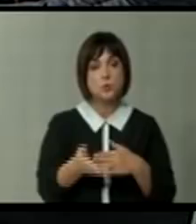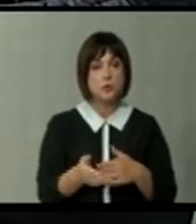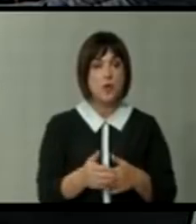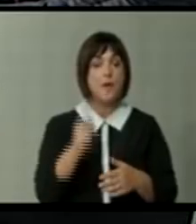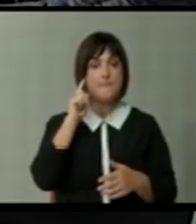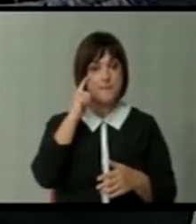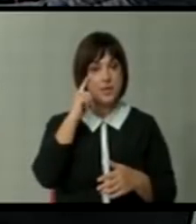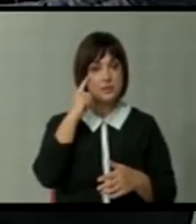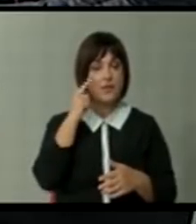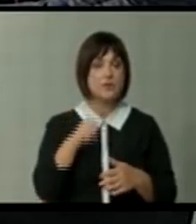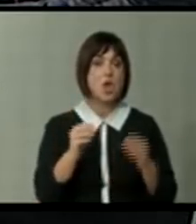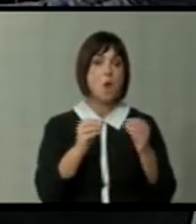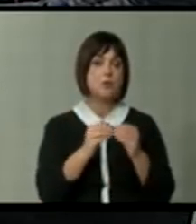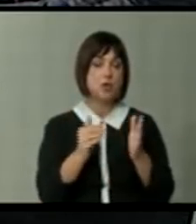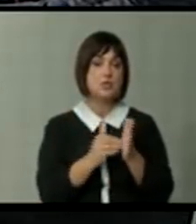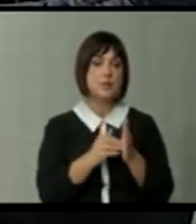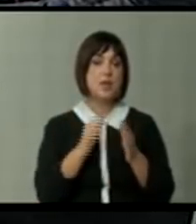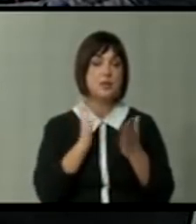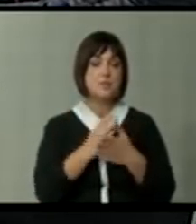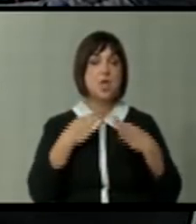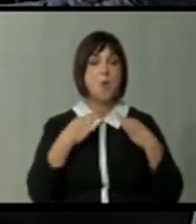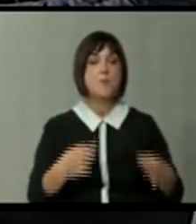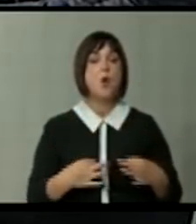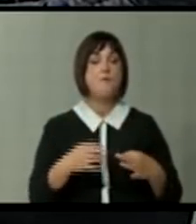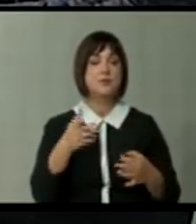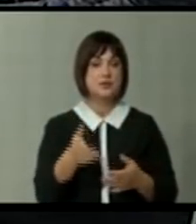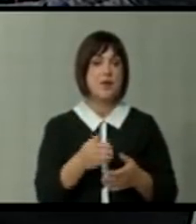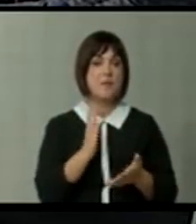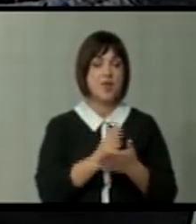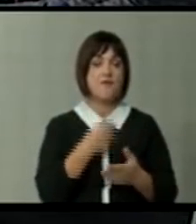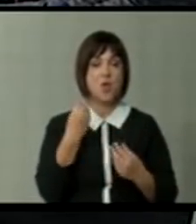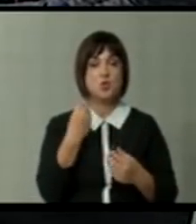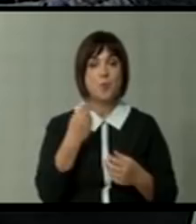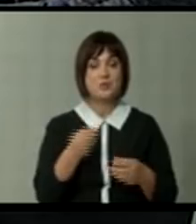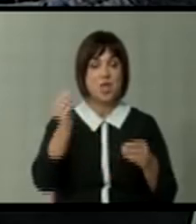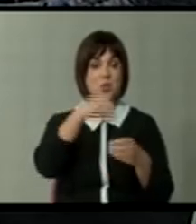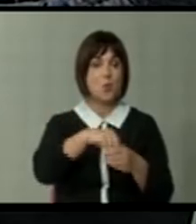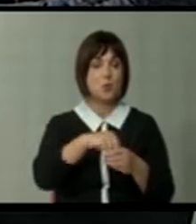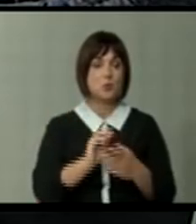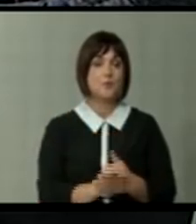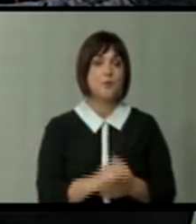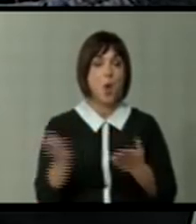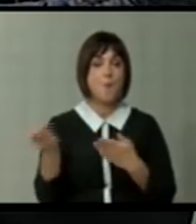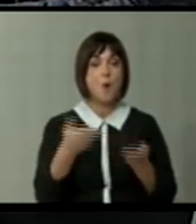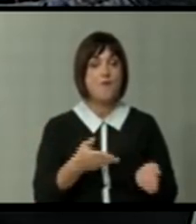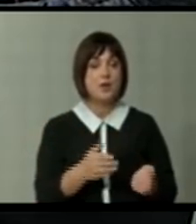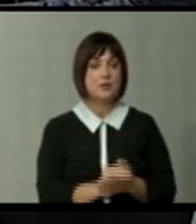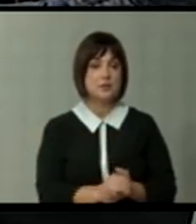Мислам дека и Бишевец би требало да биде професор некада, бидеќи, бака, добро се надополнувате. Повелете?